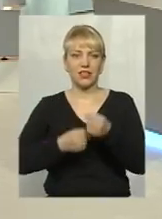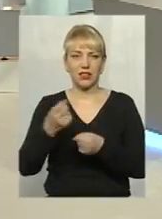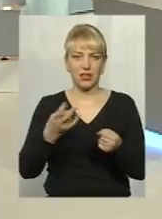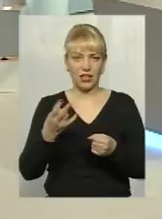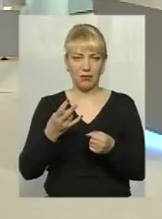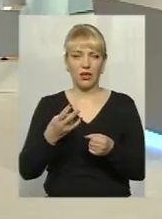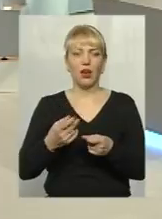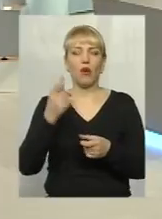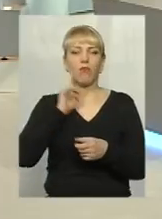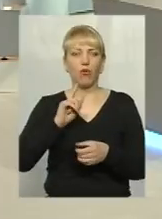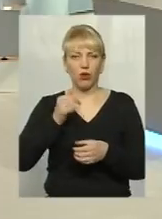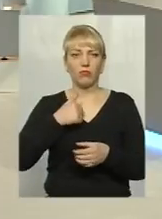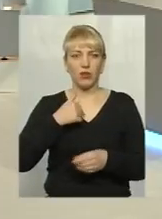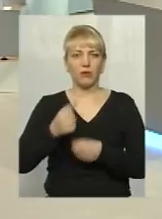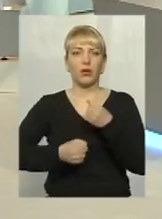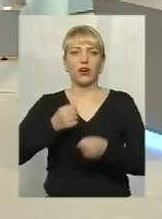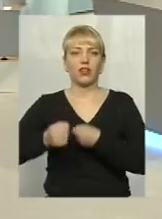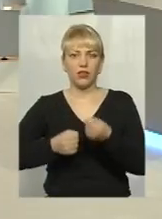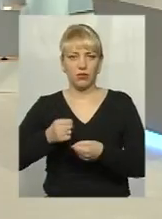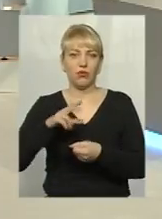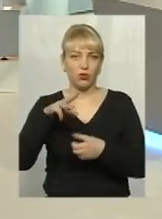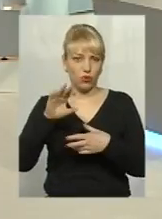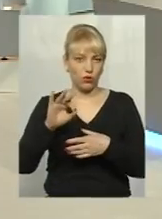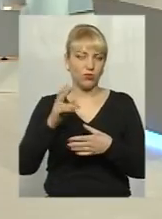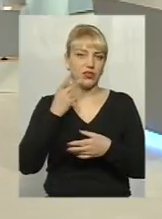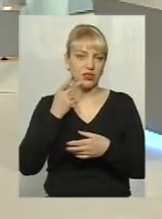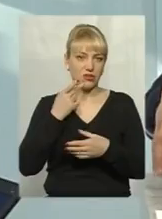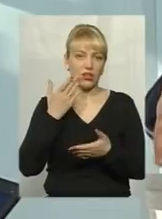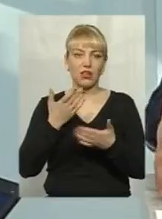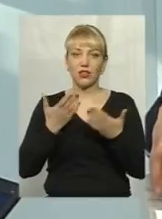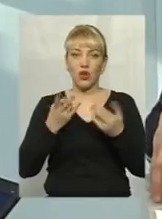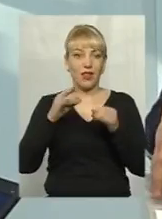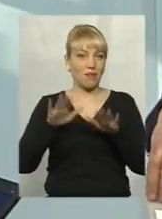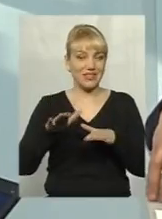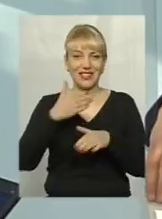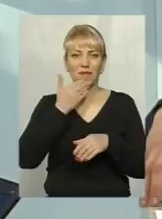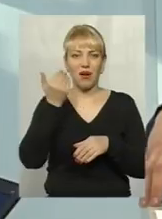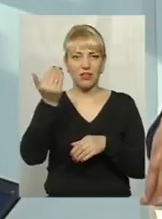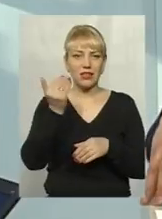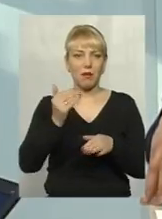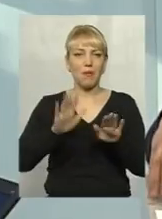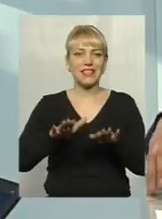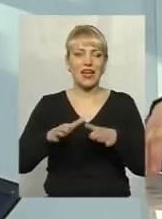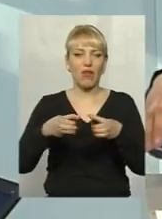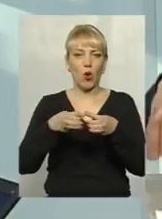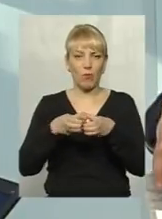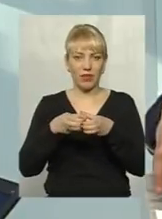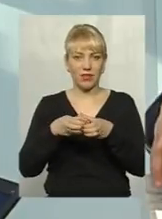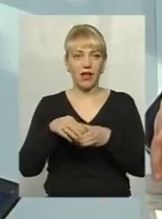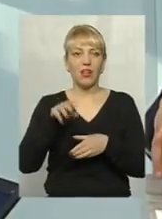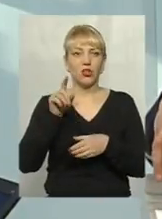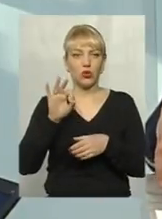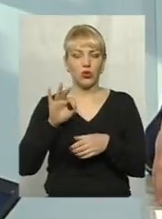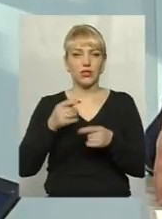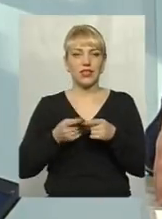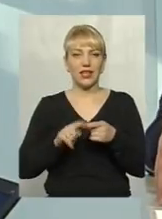пожежна в цьому людина приїде, як зазвичай, якщо на місці немає місцевої пожежної команди, про яку ми раніше говорили, і це доводить їх